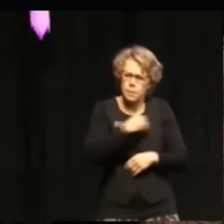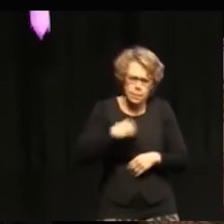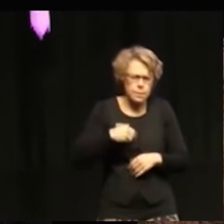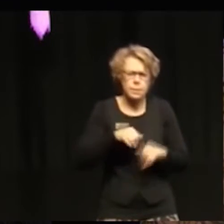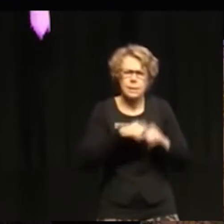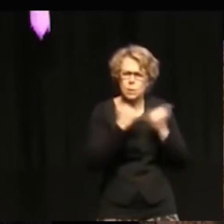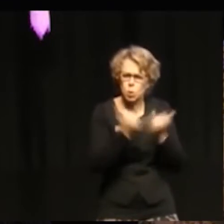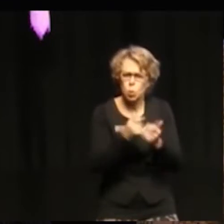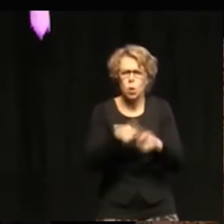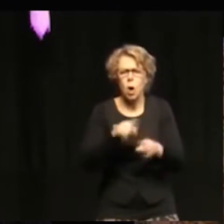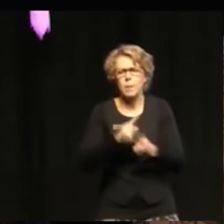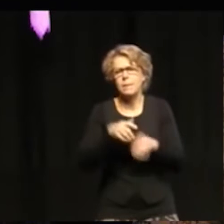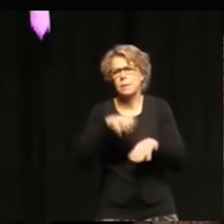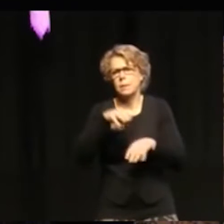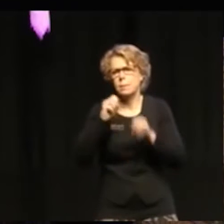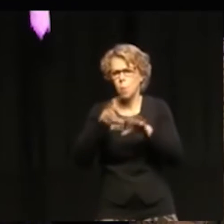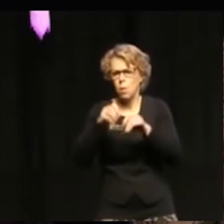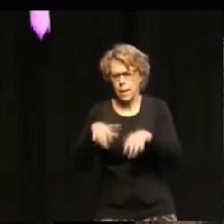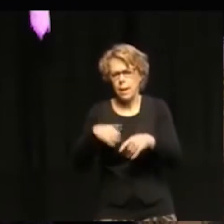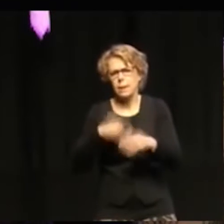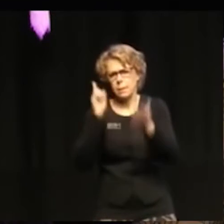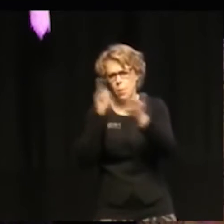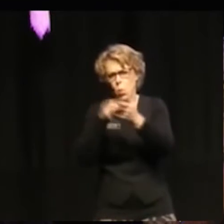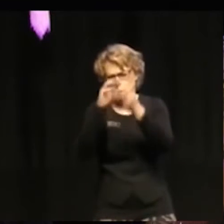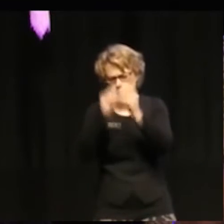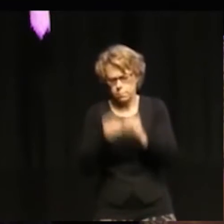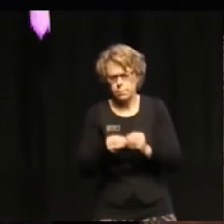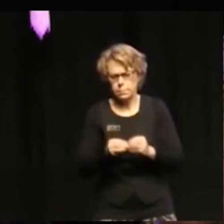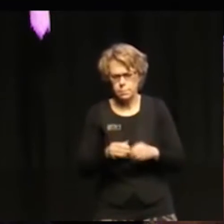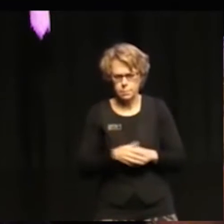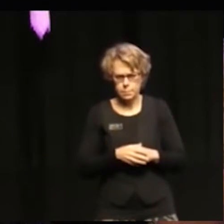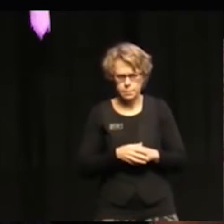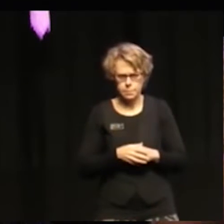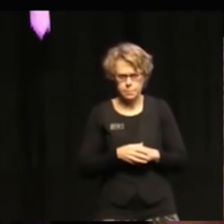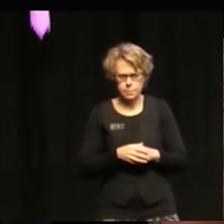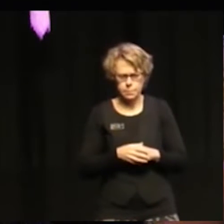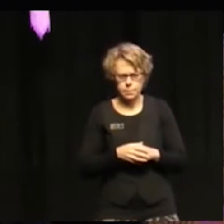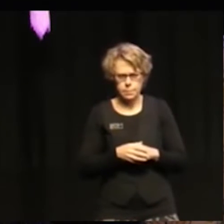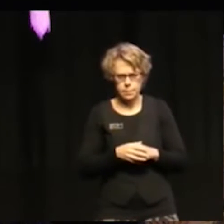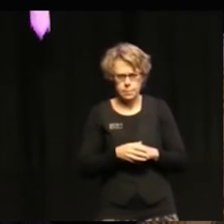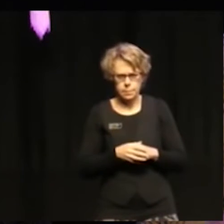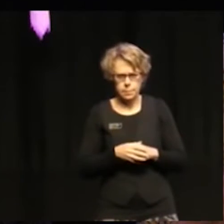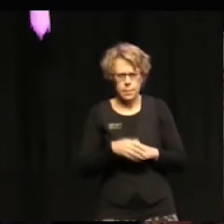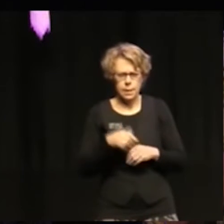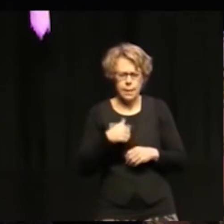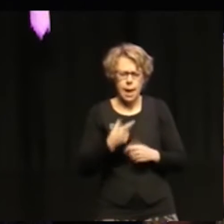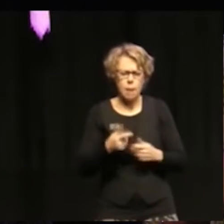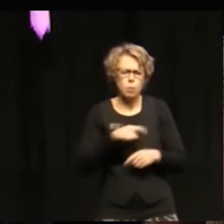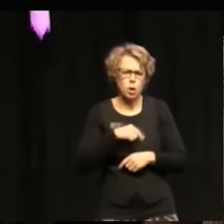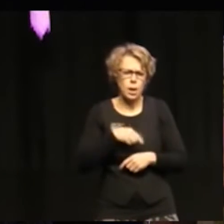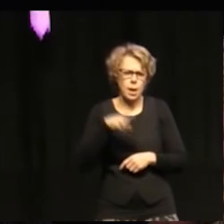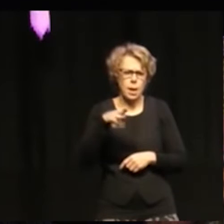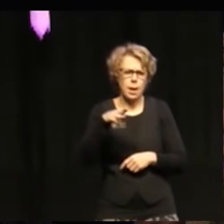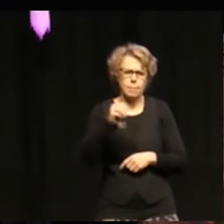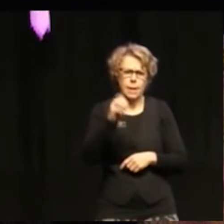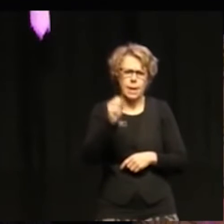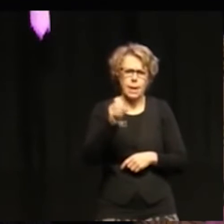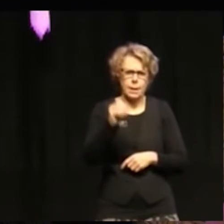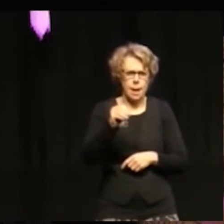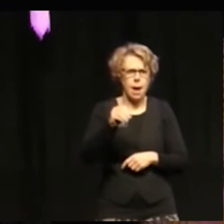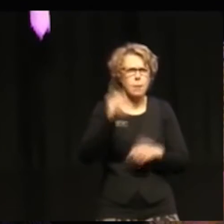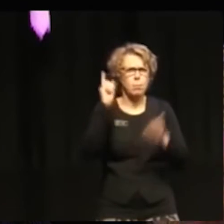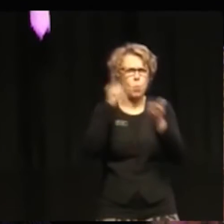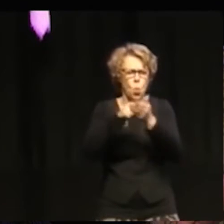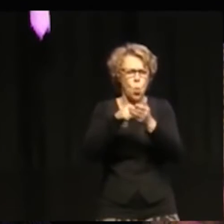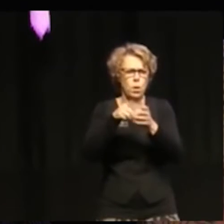meget bred process till grund för dem. Der är forskjellige, det man kalder major groups, särliga grupper,